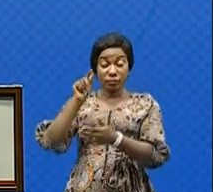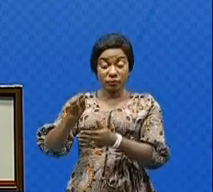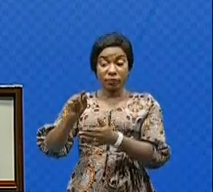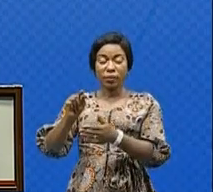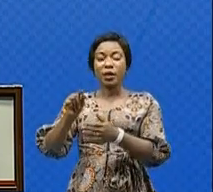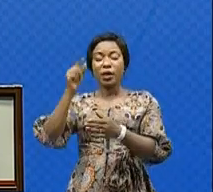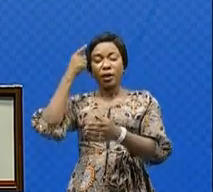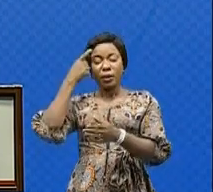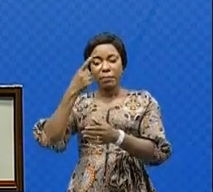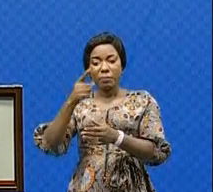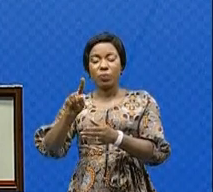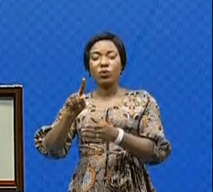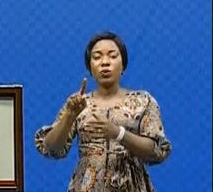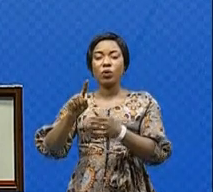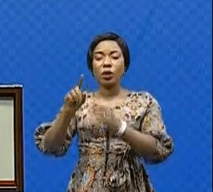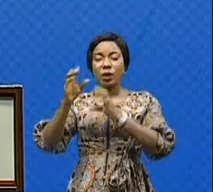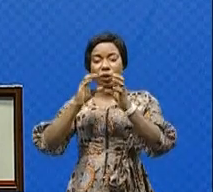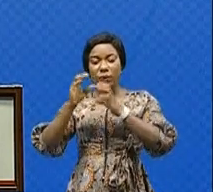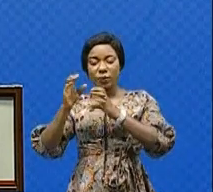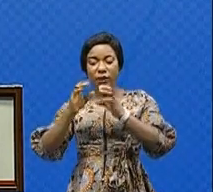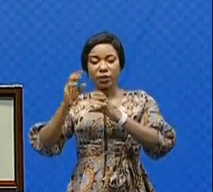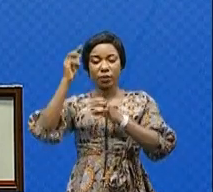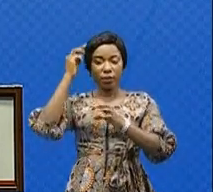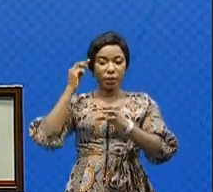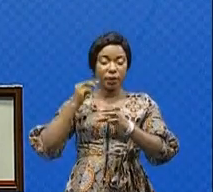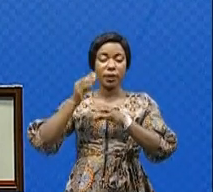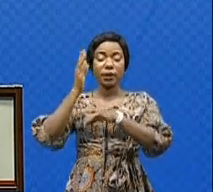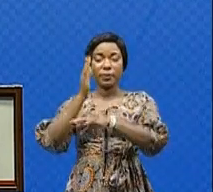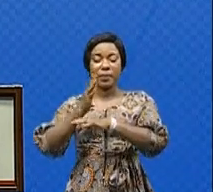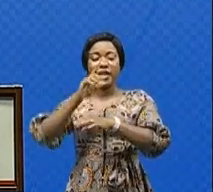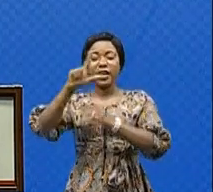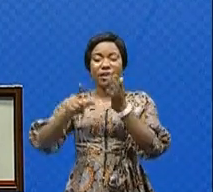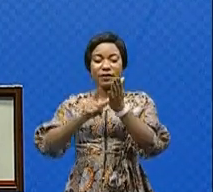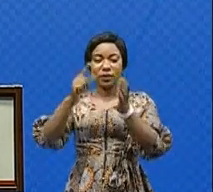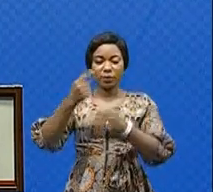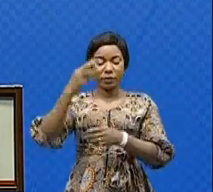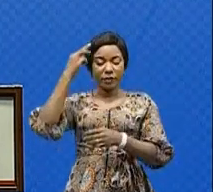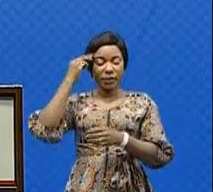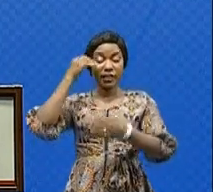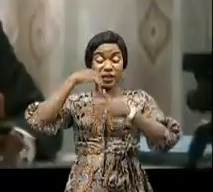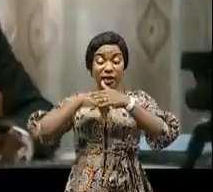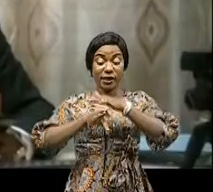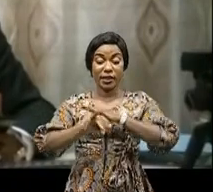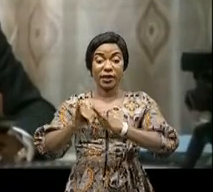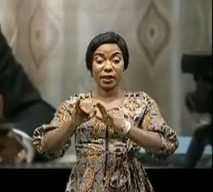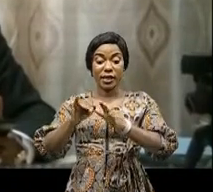relatif au point d'information. Le vice-premier ministre, ministre de l'Intérieur,